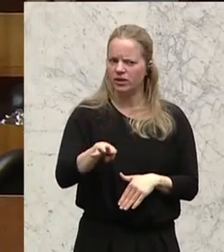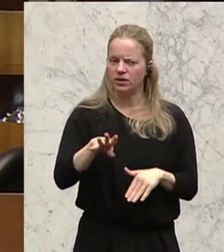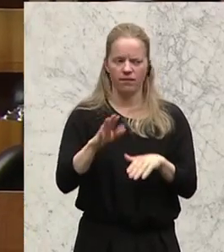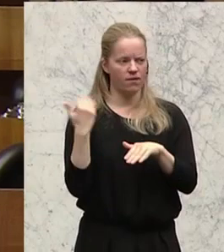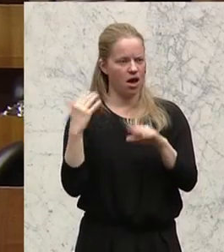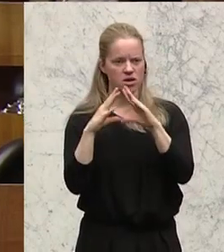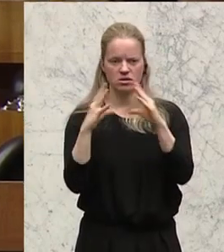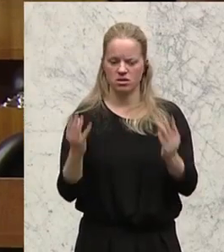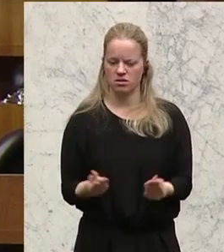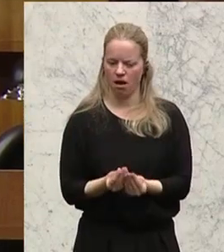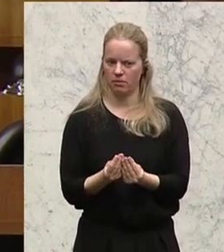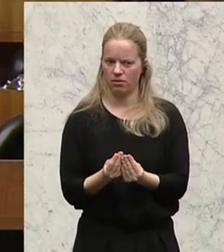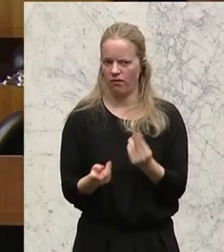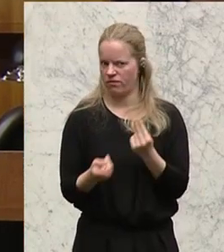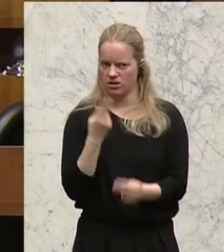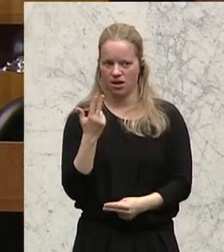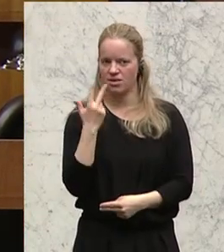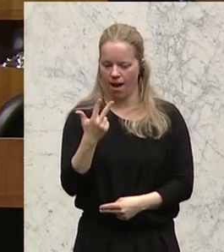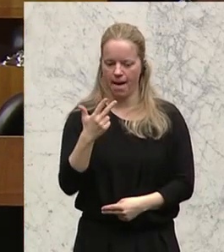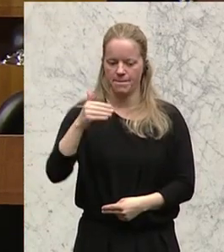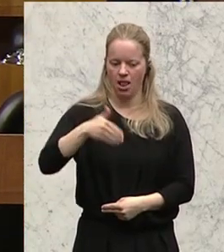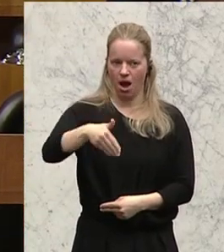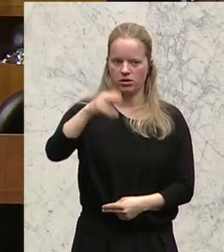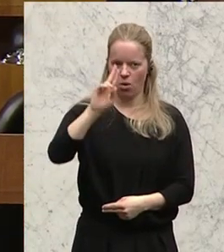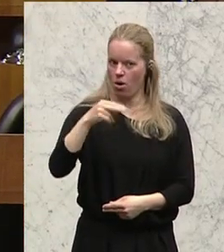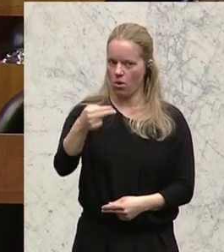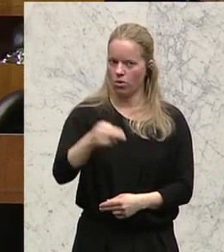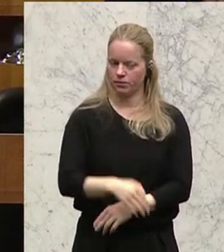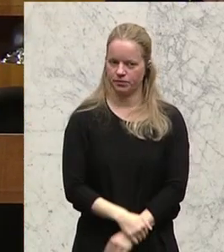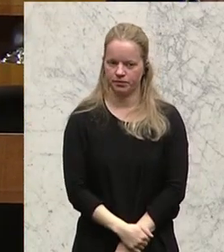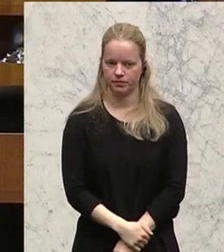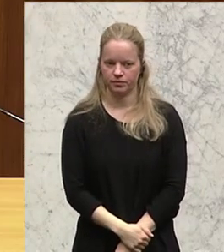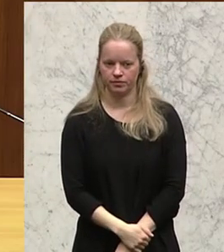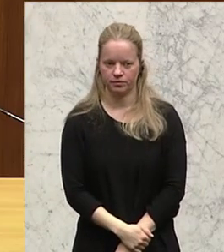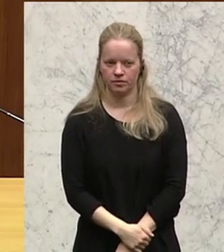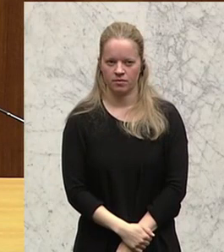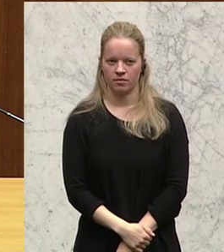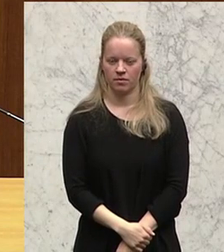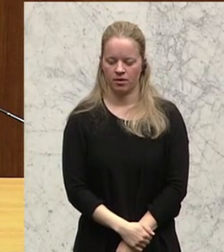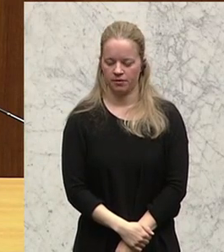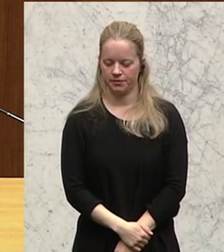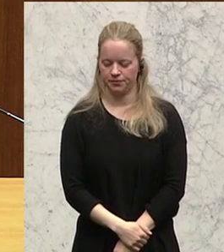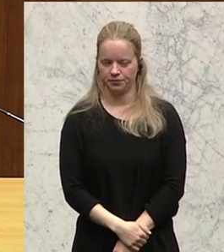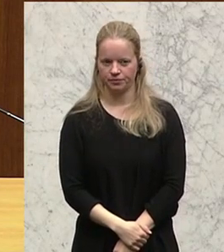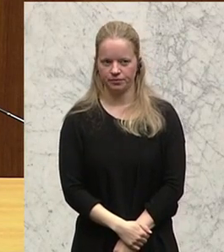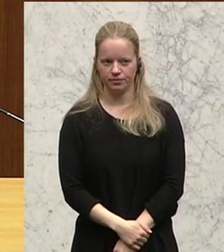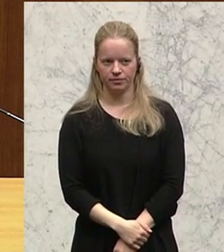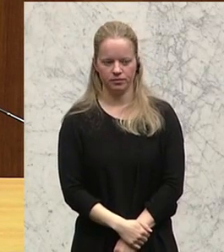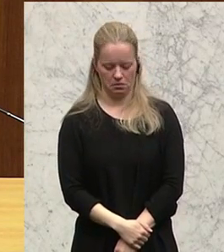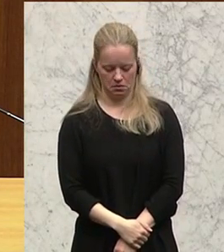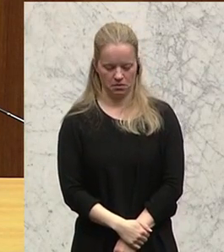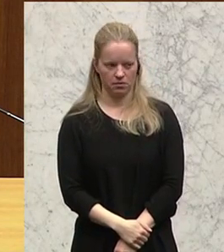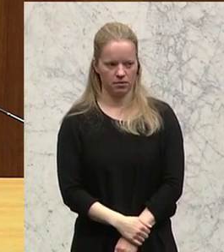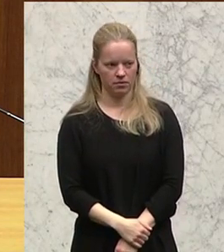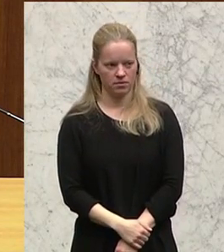insgesamt fast drei Milliarden Euro. Als klares Bekenntnis zur Fortsetzung dieser Politik